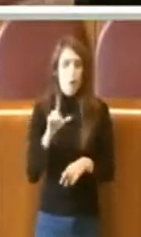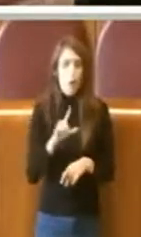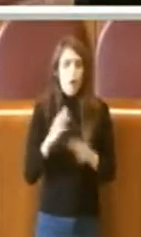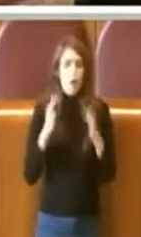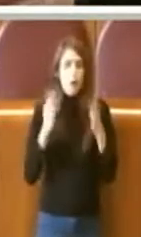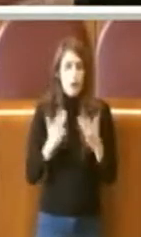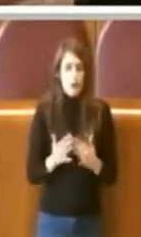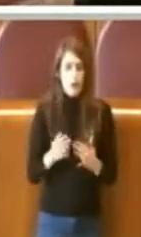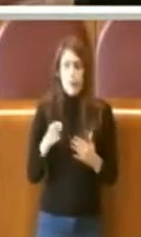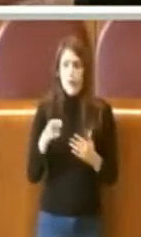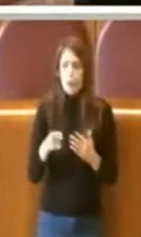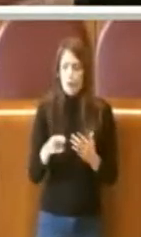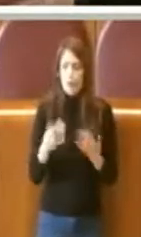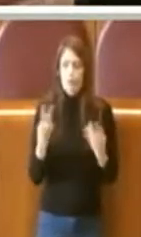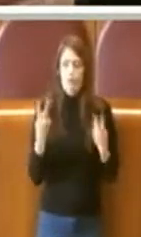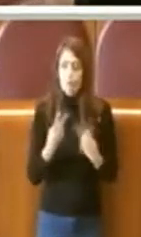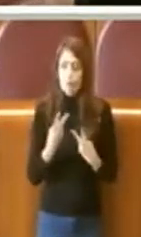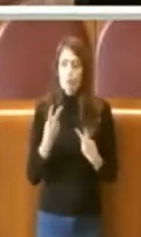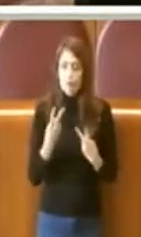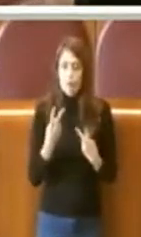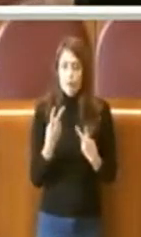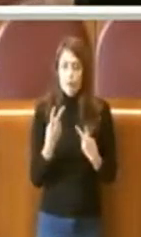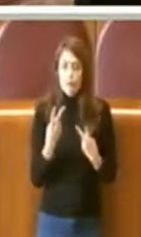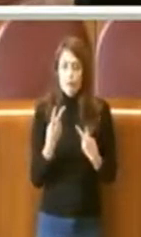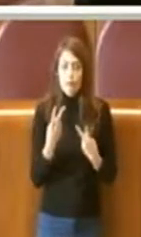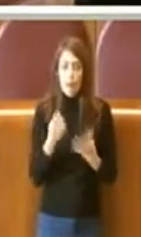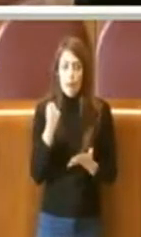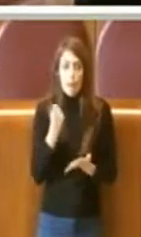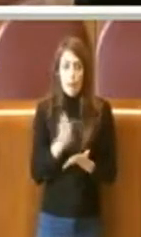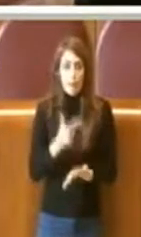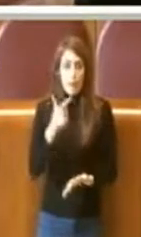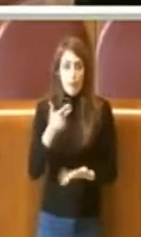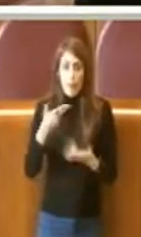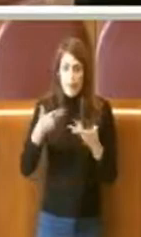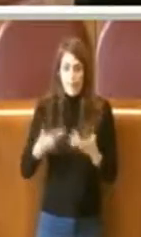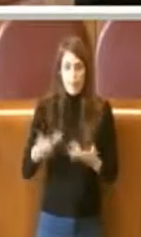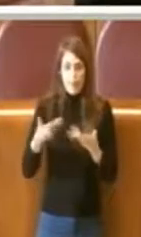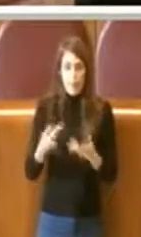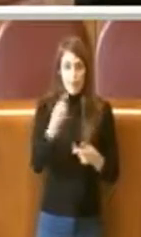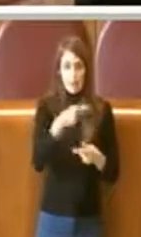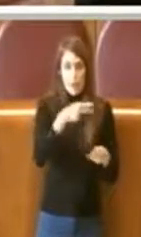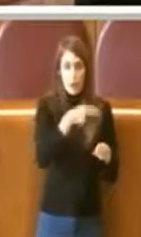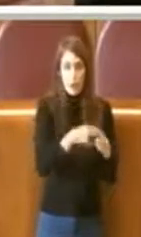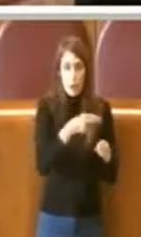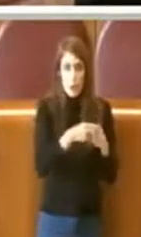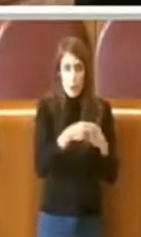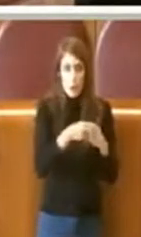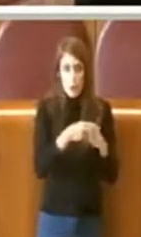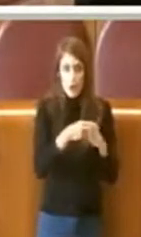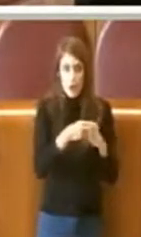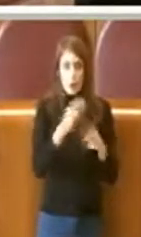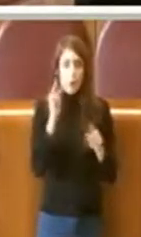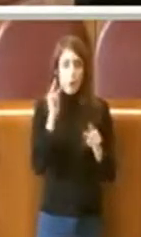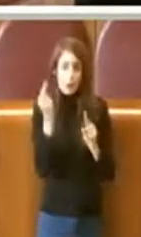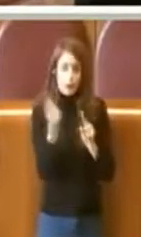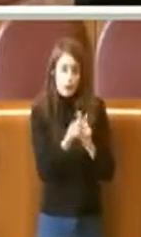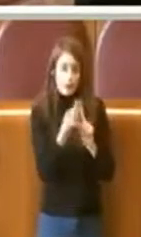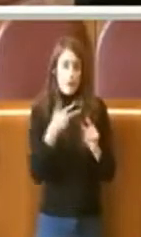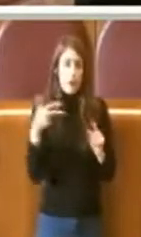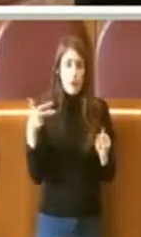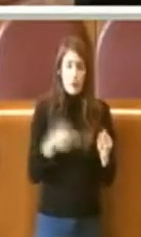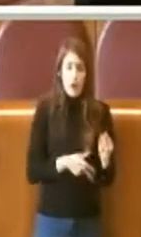rileva in maniera pesante su Roma e rileva per aspetti sociali e per aspetti economici.